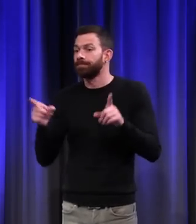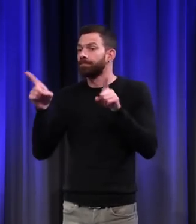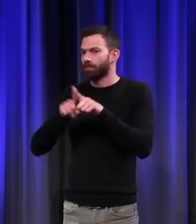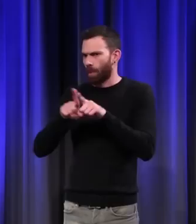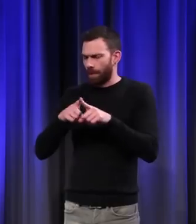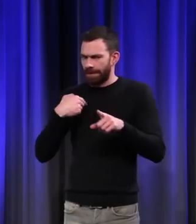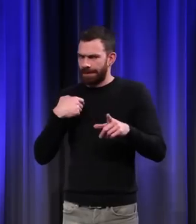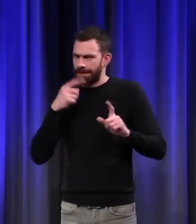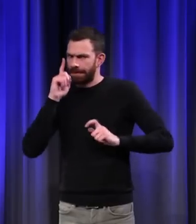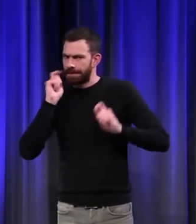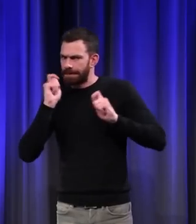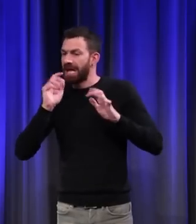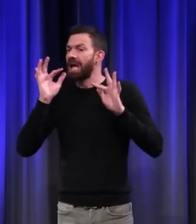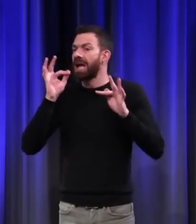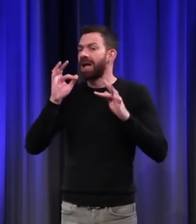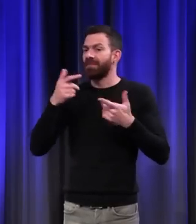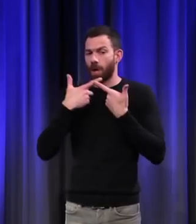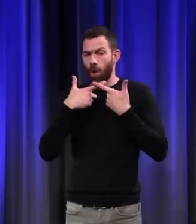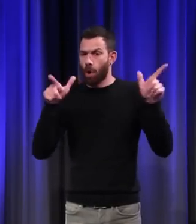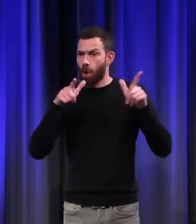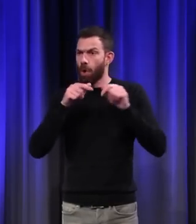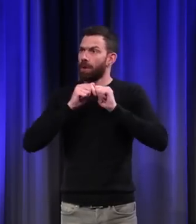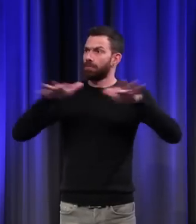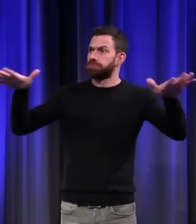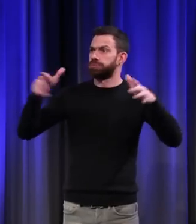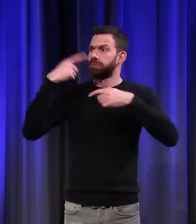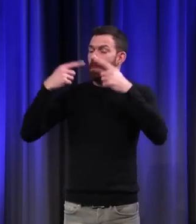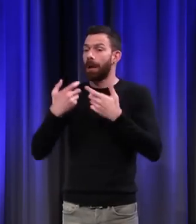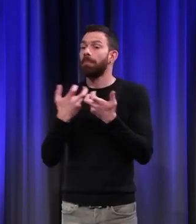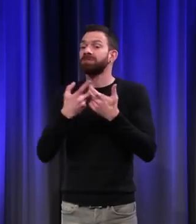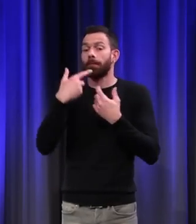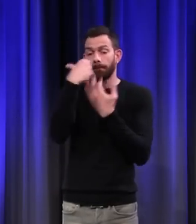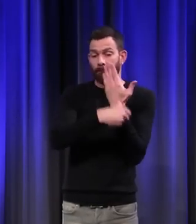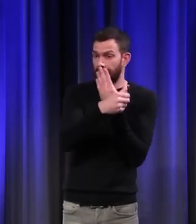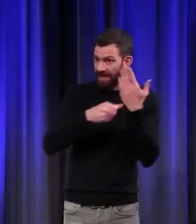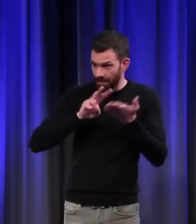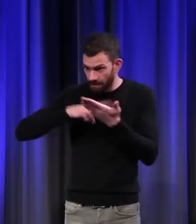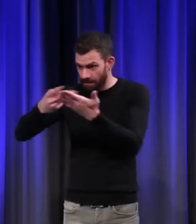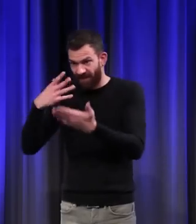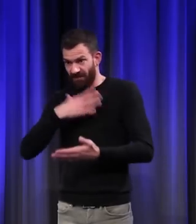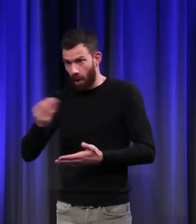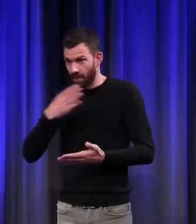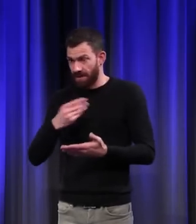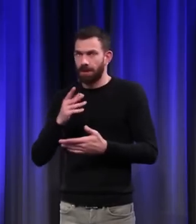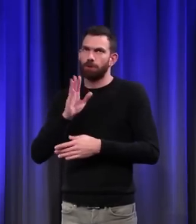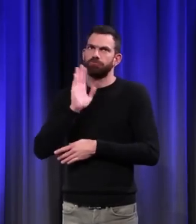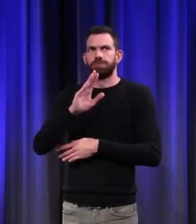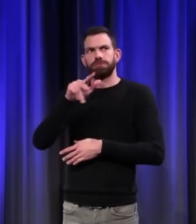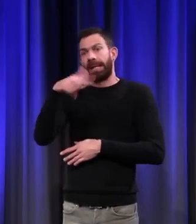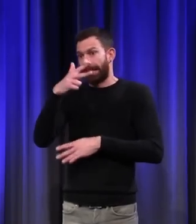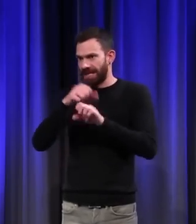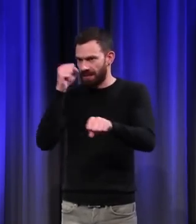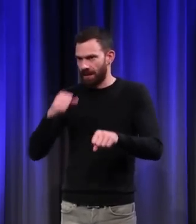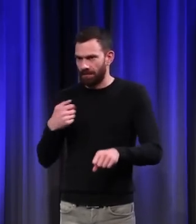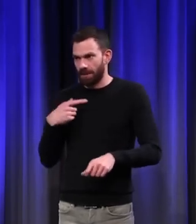vernaculaire également. Traduire la Bible en français, comme on commence à le faire au XIIIe siècle, ça